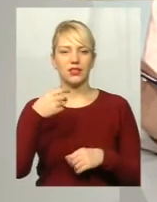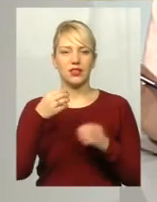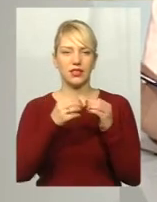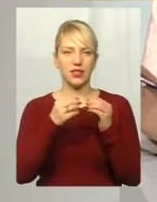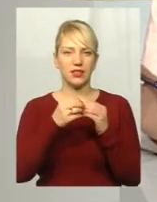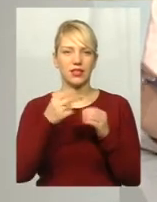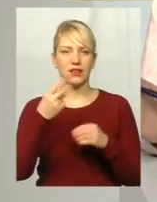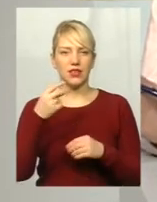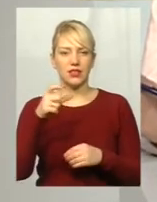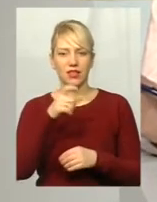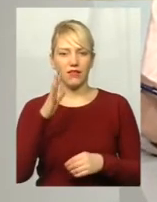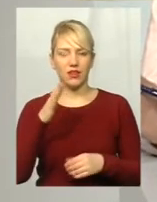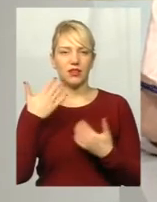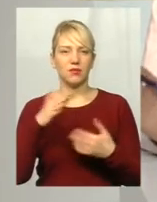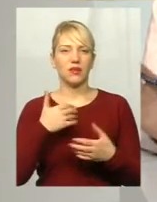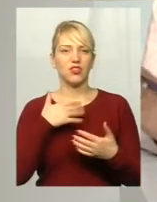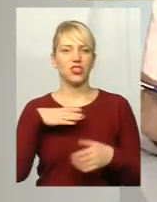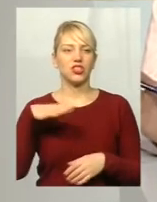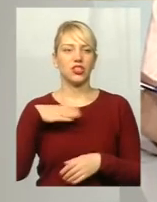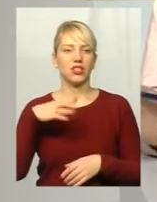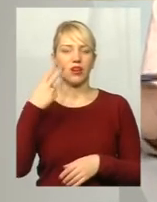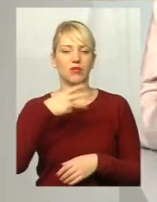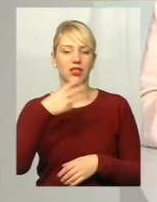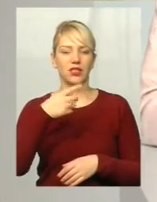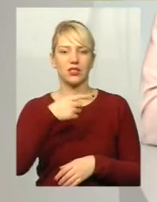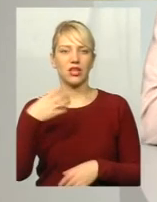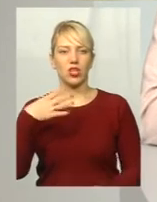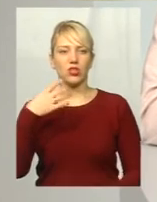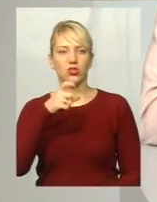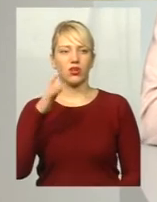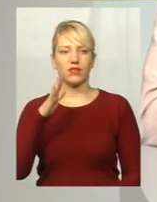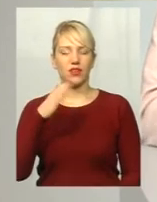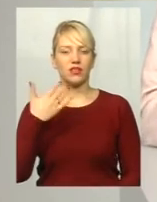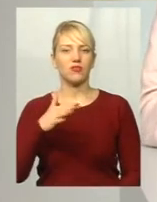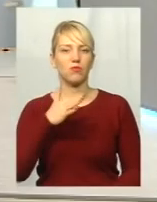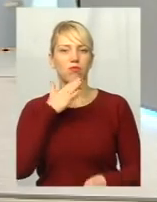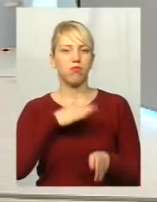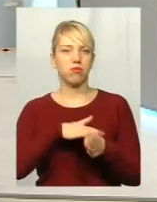доводиться чекати тридцять сорок. І знову таки битком набита. Що ж кращого зробили для Дубова?